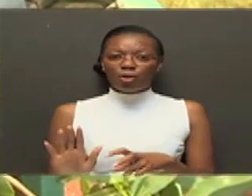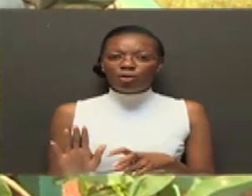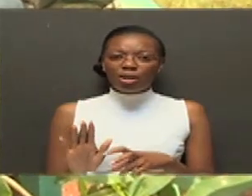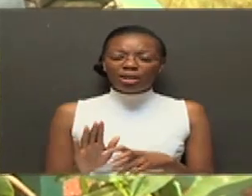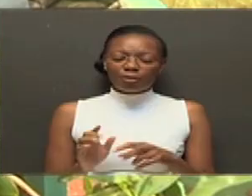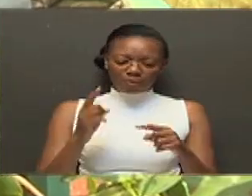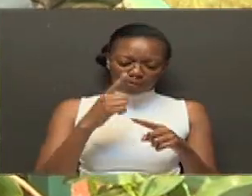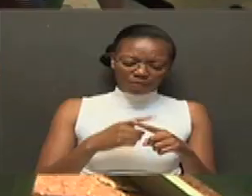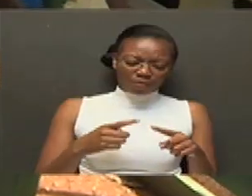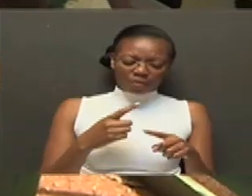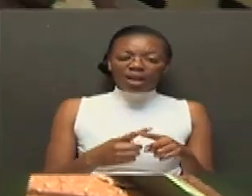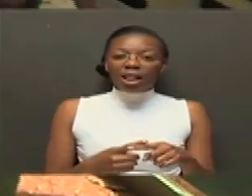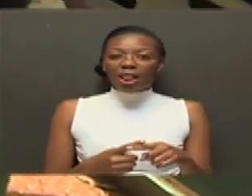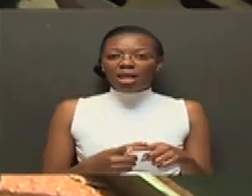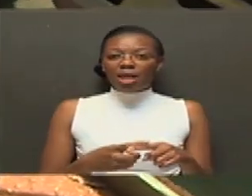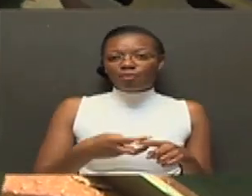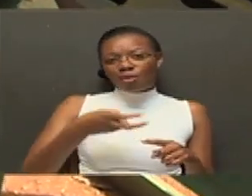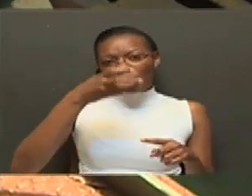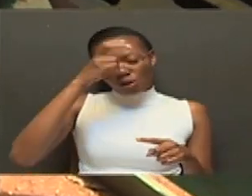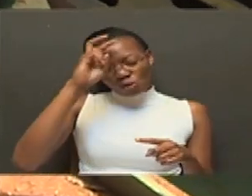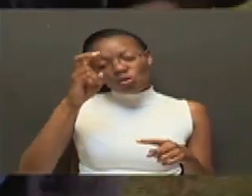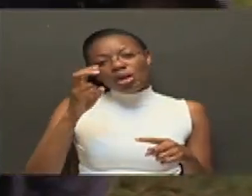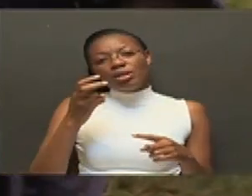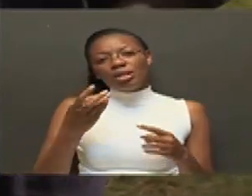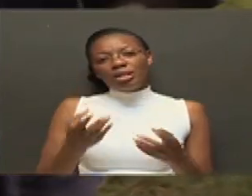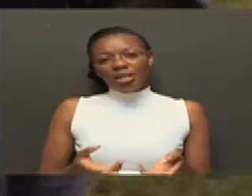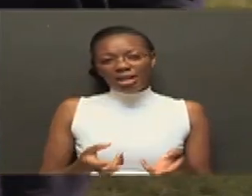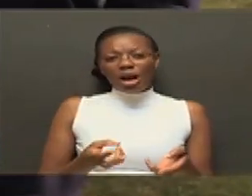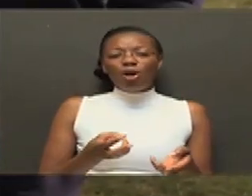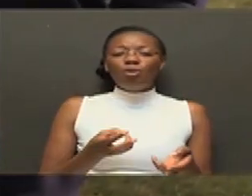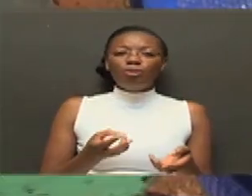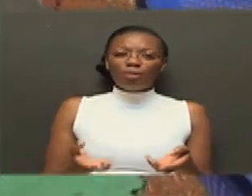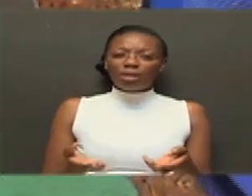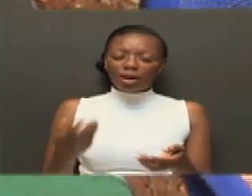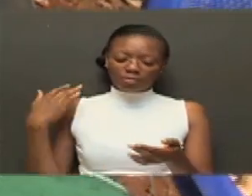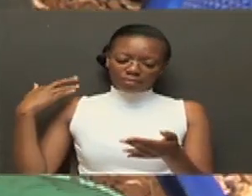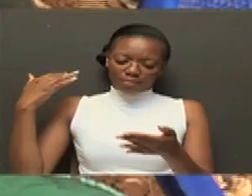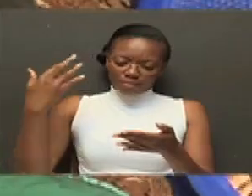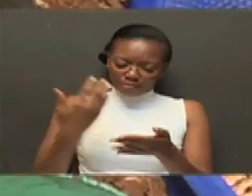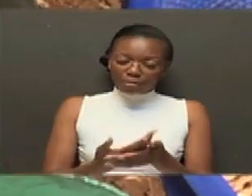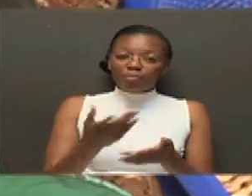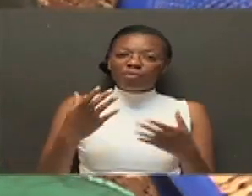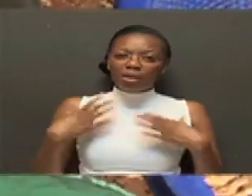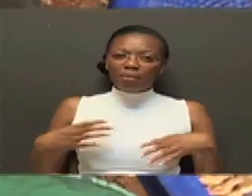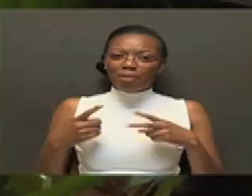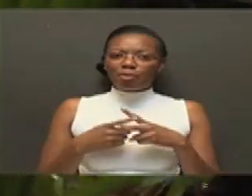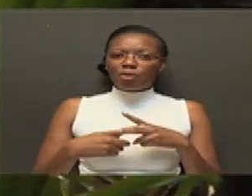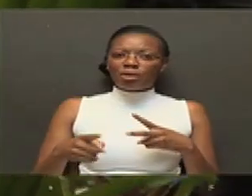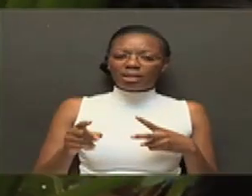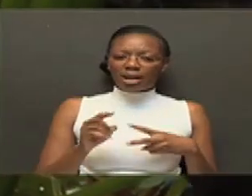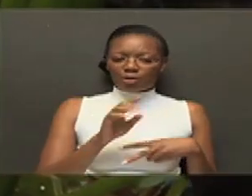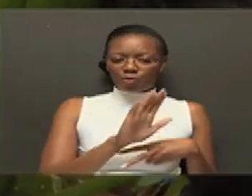Tangu mwako wa elf mbili. Wakati kitengo hiki chabota nikilipuanzishwa hadi sasa. Kitengo hiki kinamengi ya